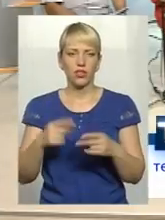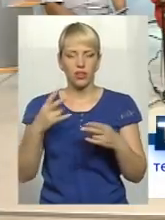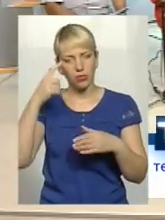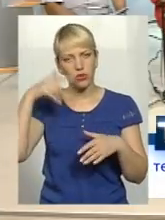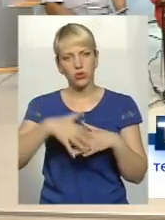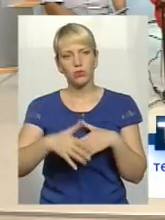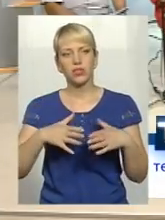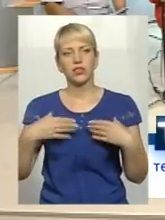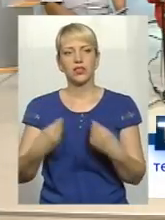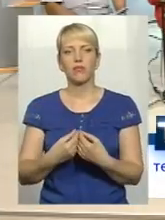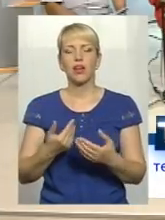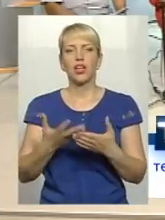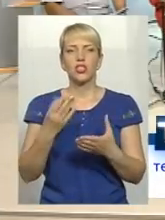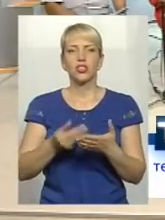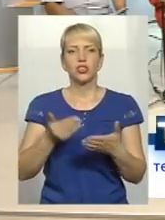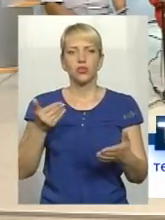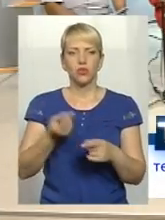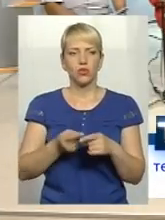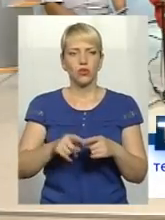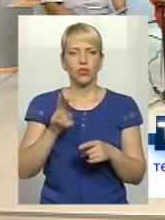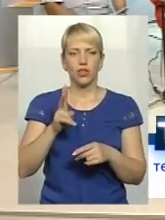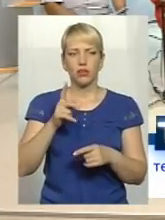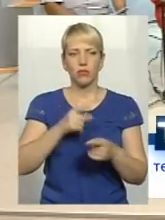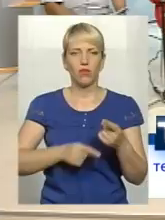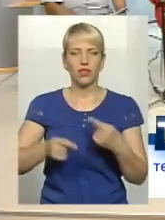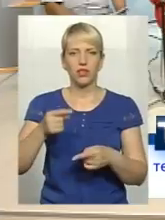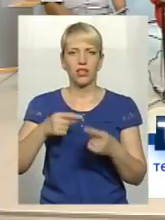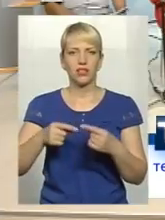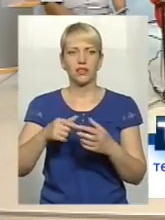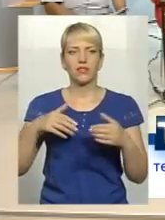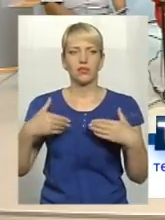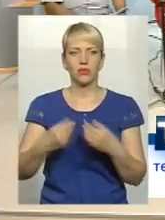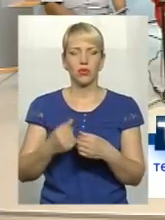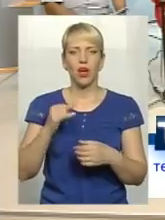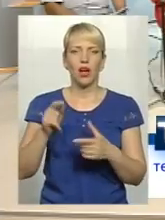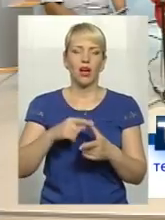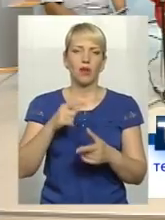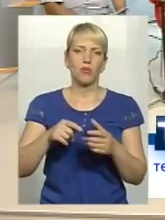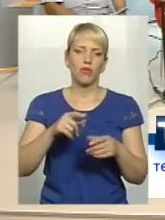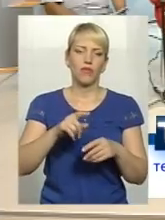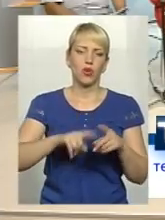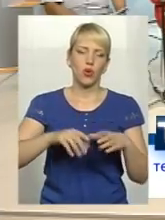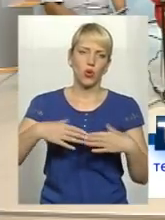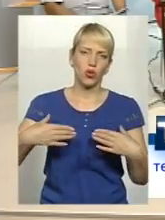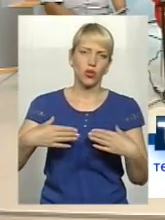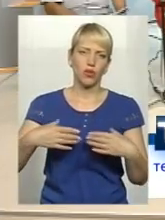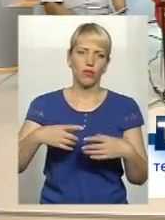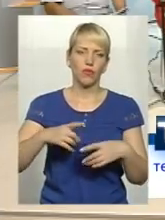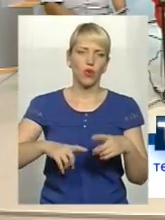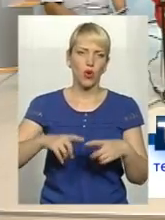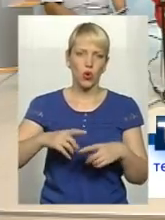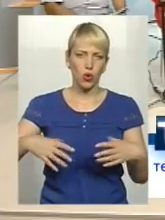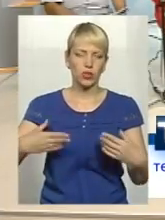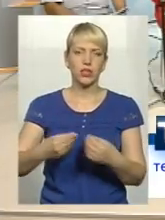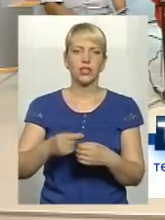'я ще до того, як повернеться в сім'ю, або в родину, або на роботу повернеться